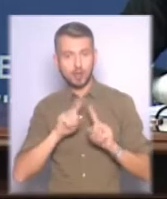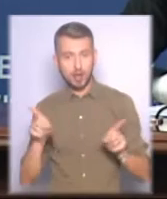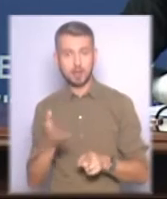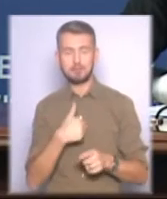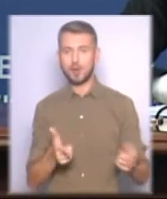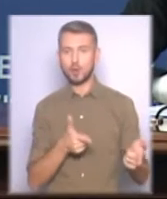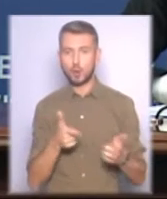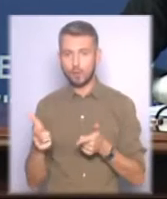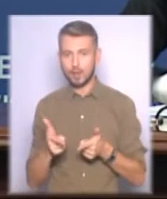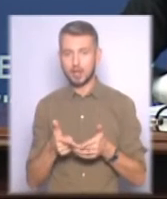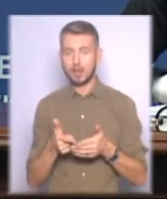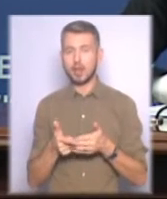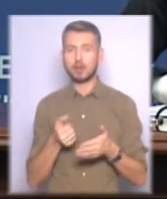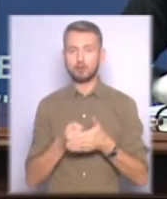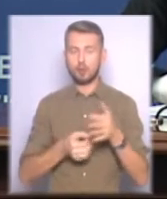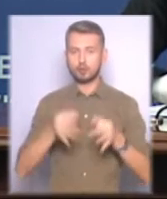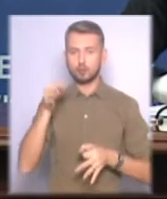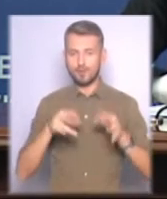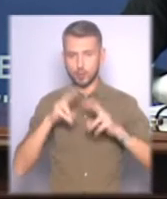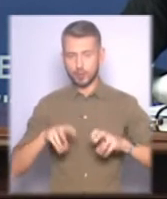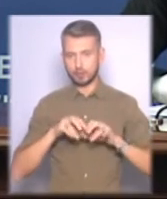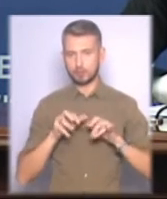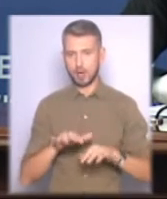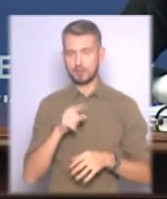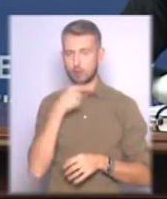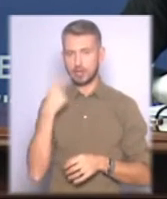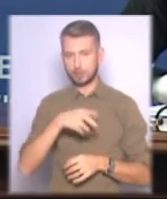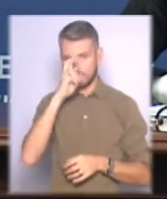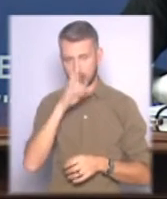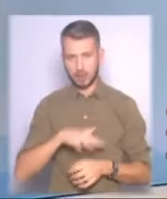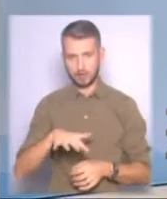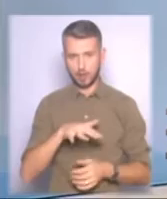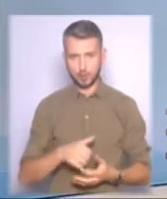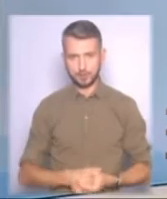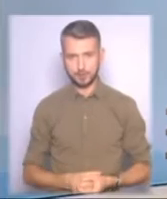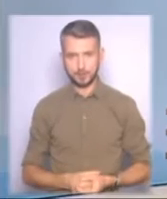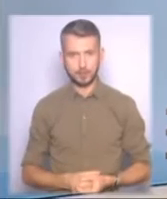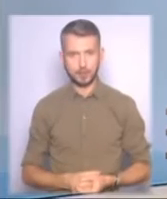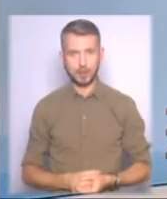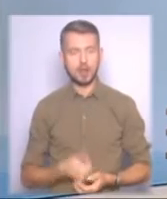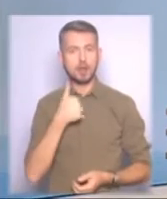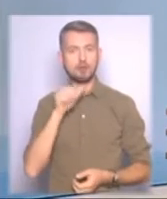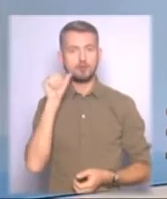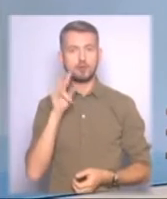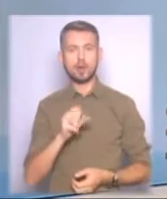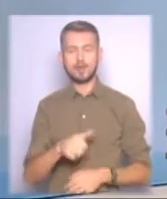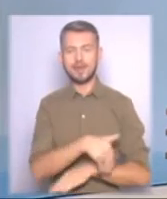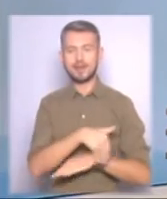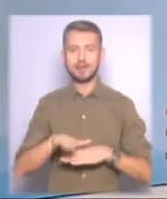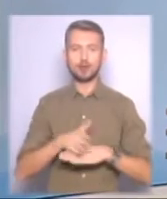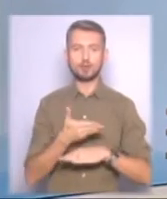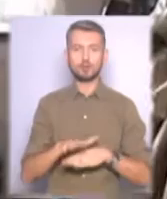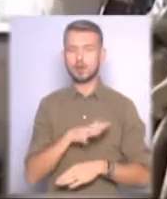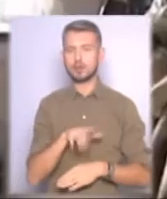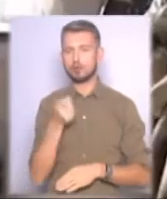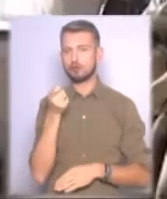до судового розгляду справи з Російською Федерацією. Вчора на лінії розмежування не було